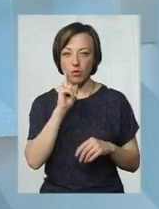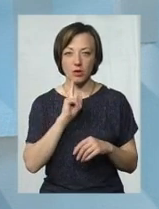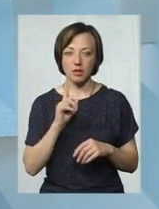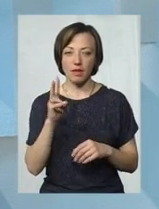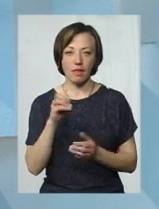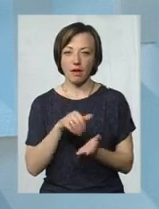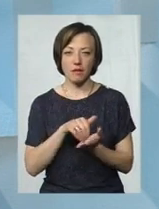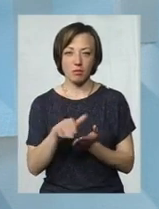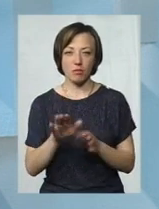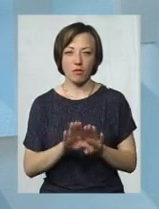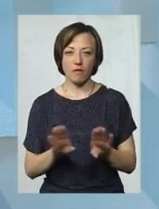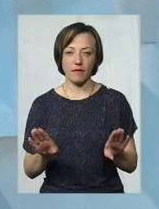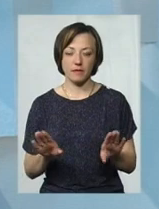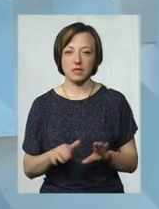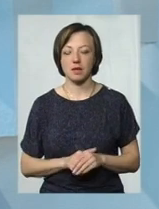неї не відмовився.